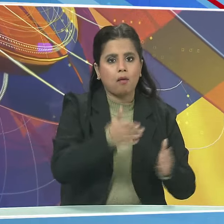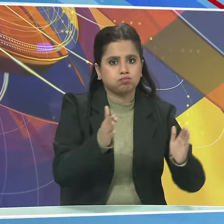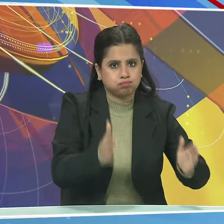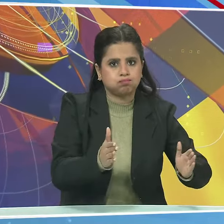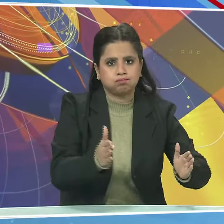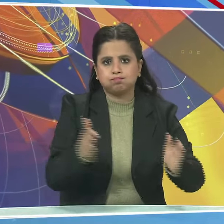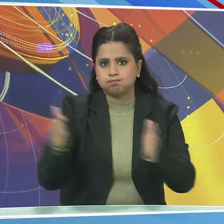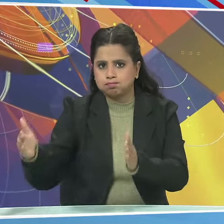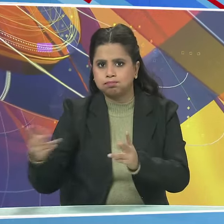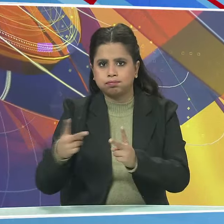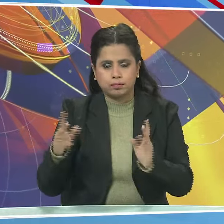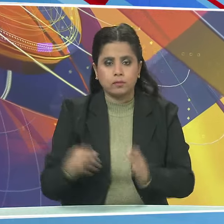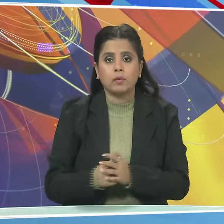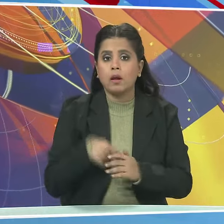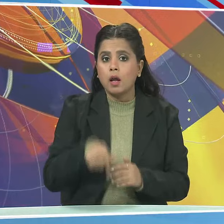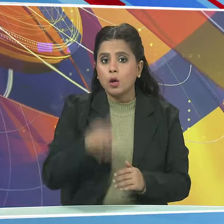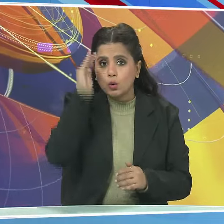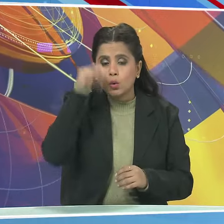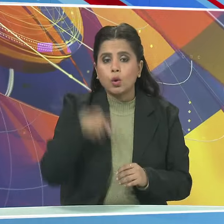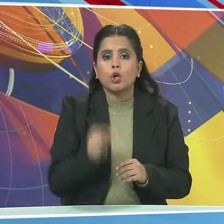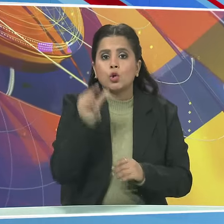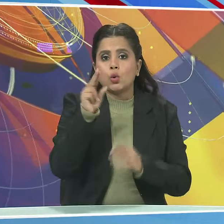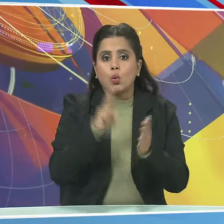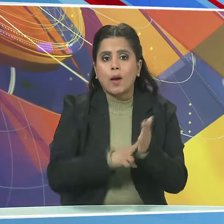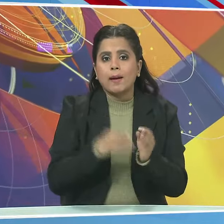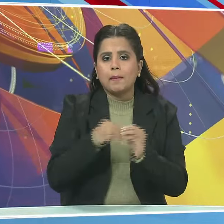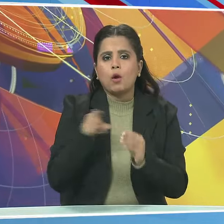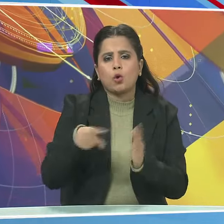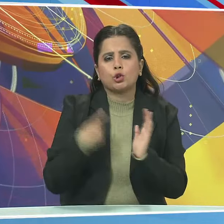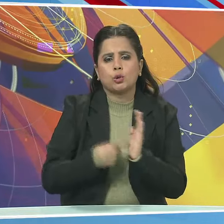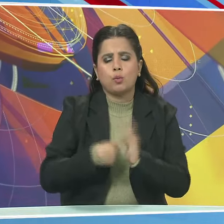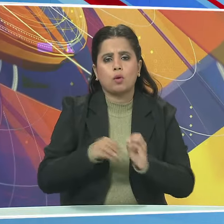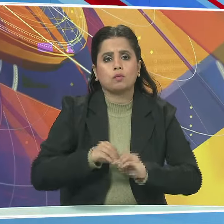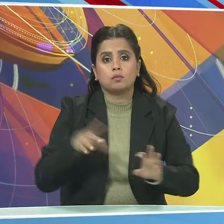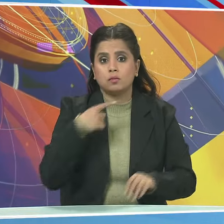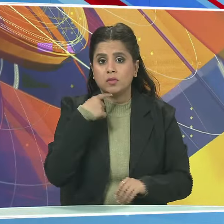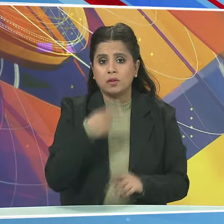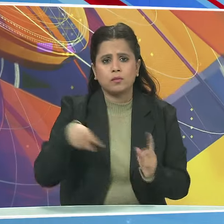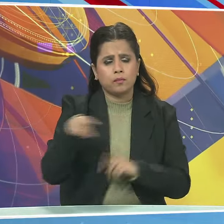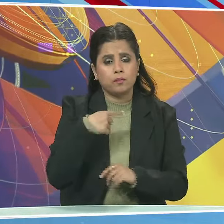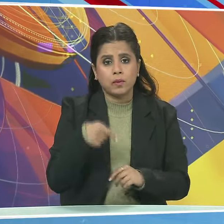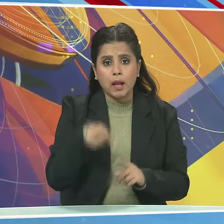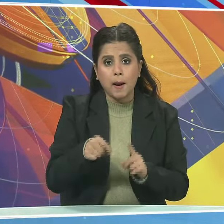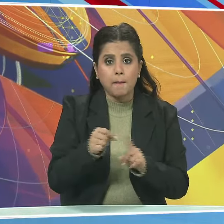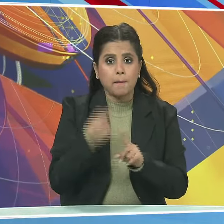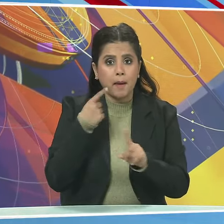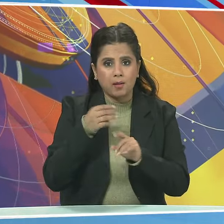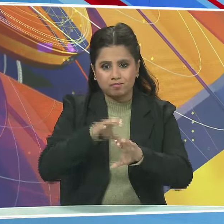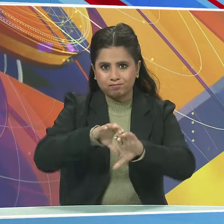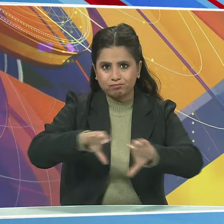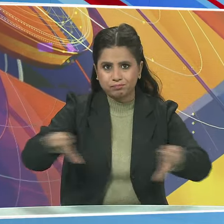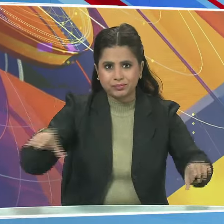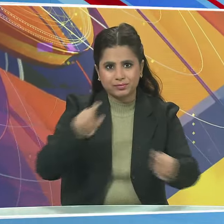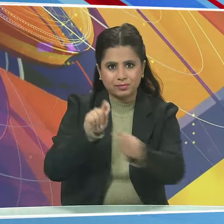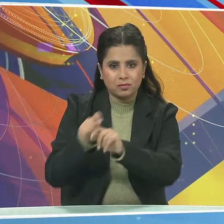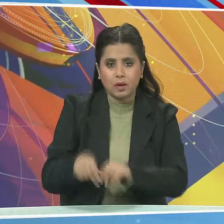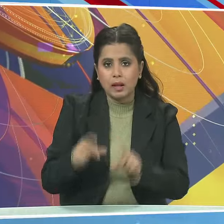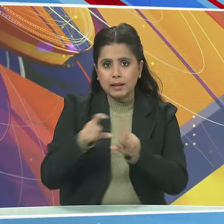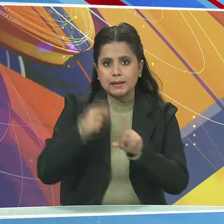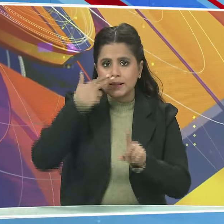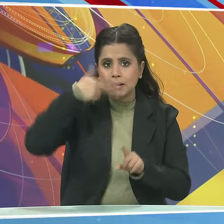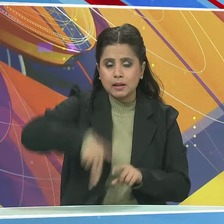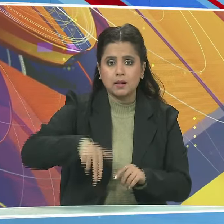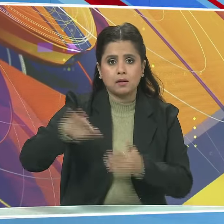समचार एजेंसी UNB की रिपोर्ट के अनुसार उन्होंने कहा कि इस पाइपलाइन के माध्यम से डीजल